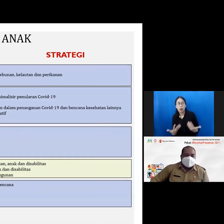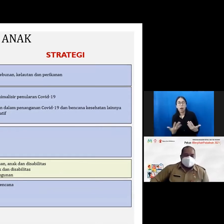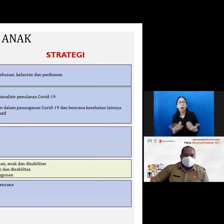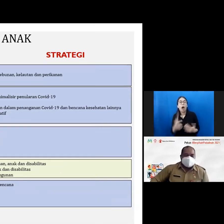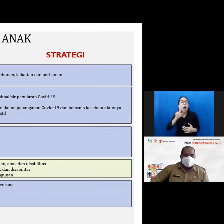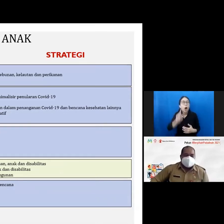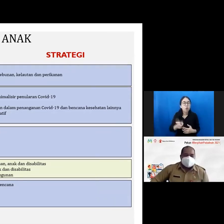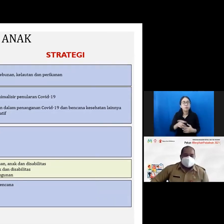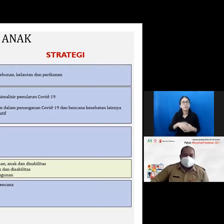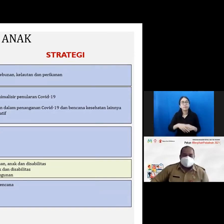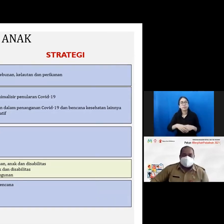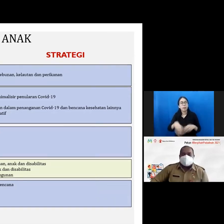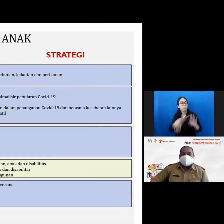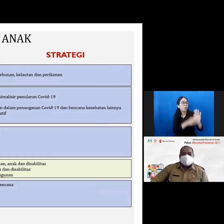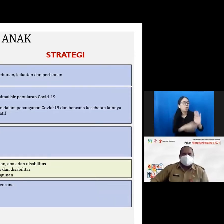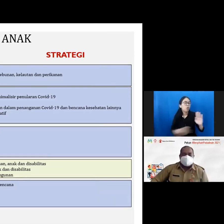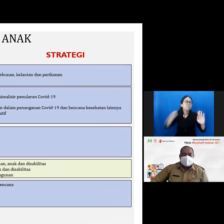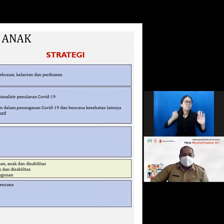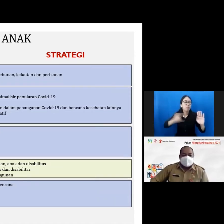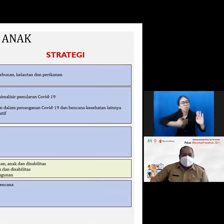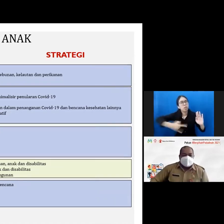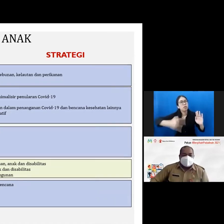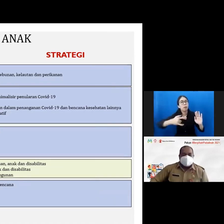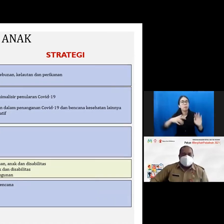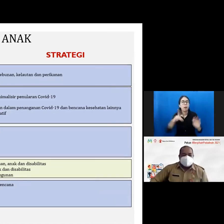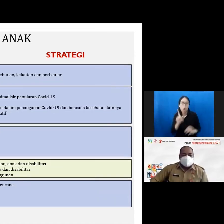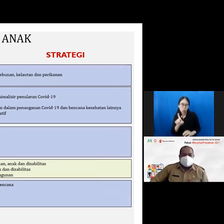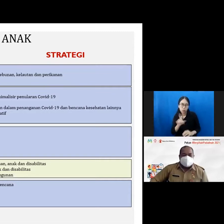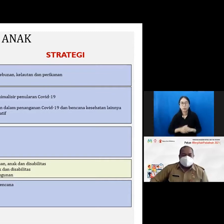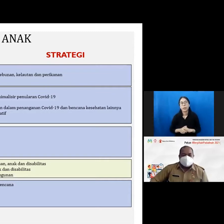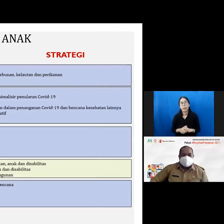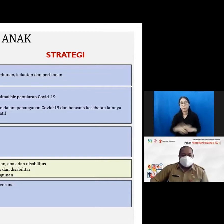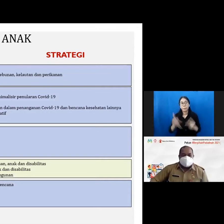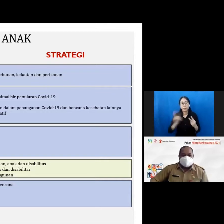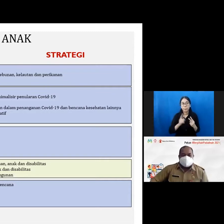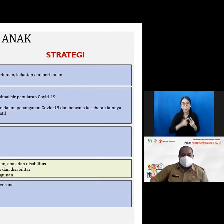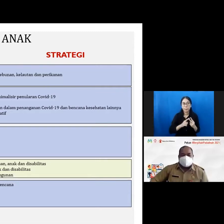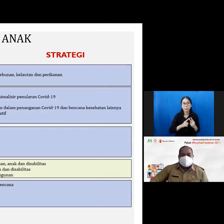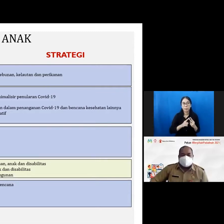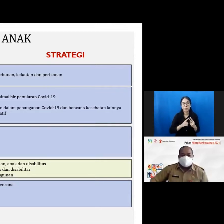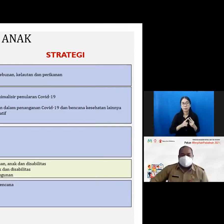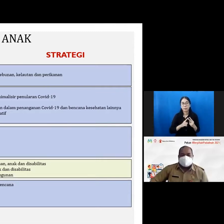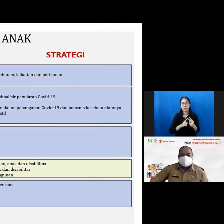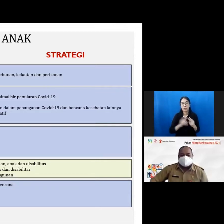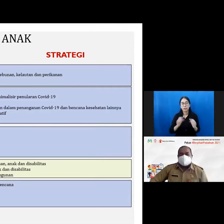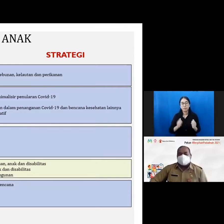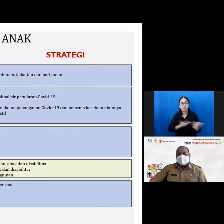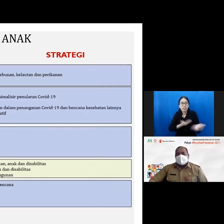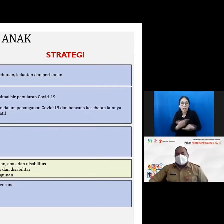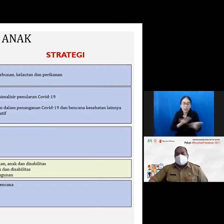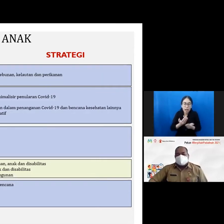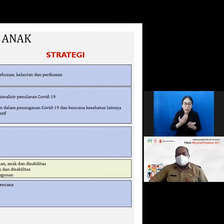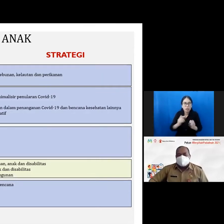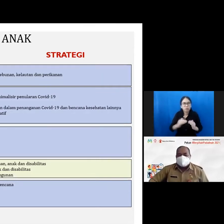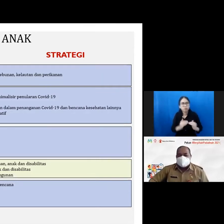protokol kesehatan secara konsisten lalu yang kedua meningkatkan kualitas dan kesiapan layanan kesehatan dasar